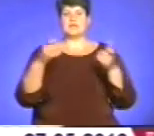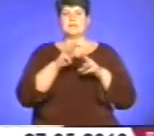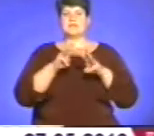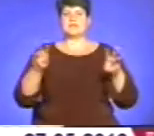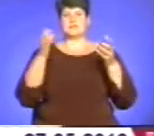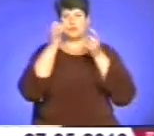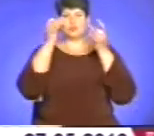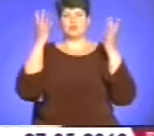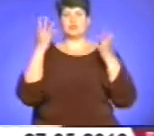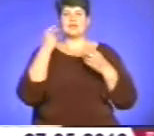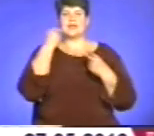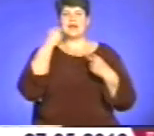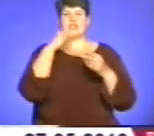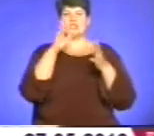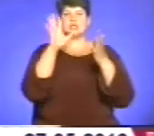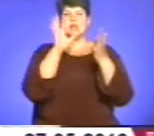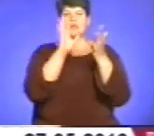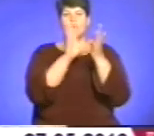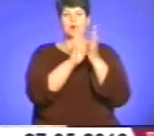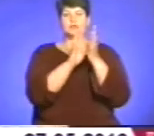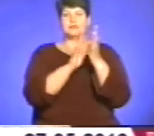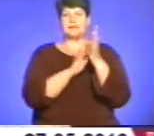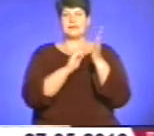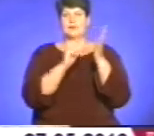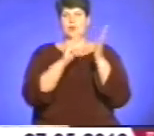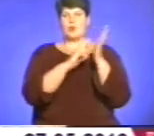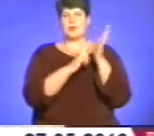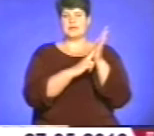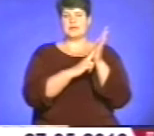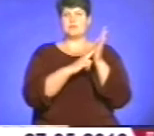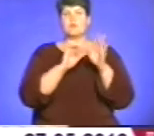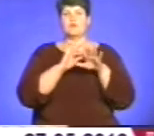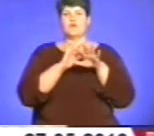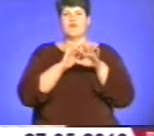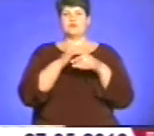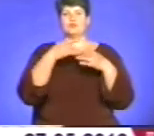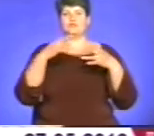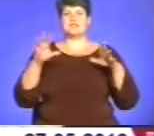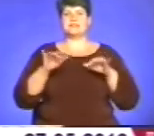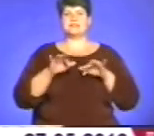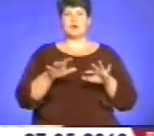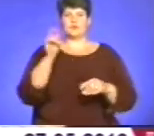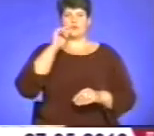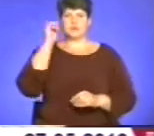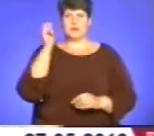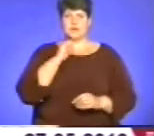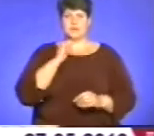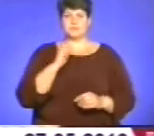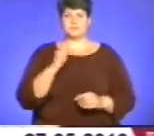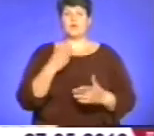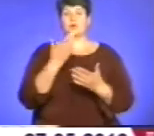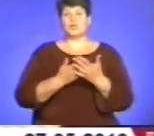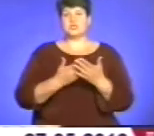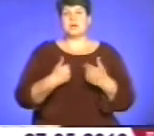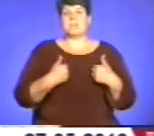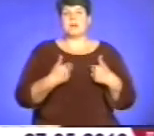культури на кращий логотип, скажімо, по проведенню всіх заходів в Україні. Отже, ми